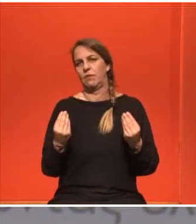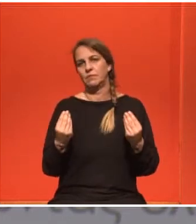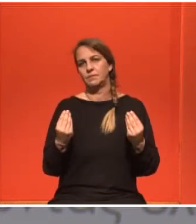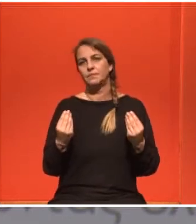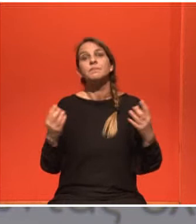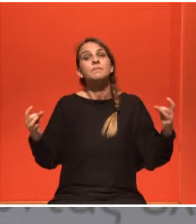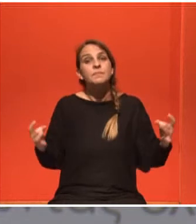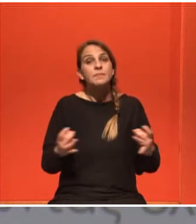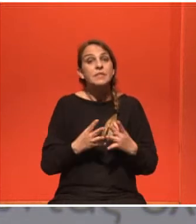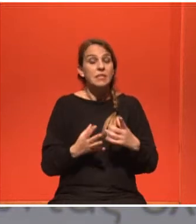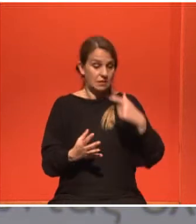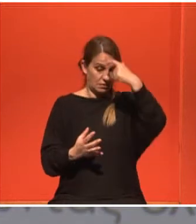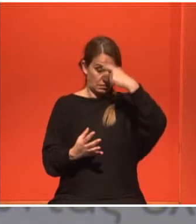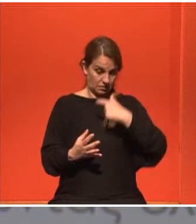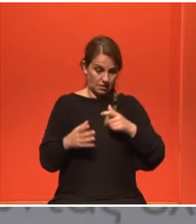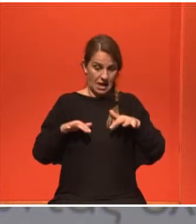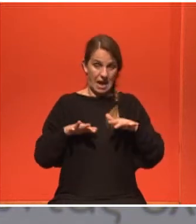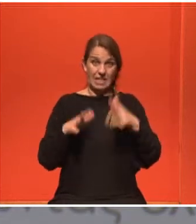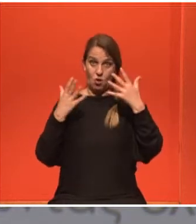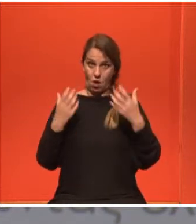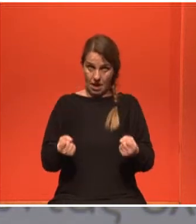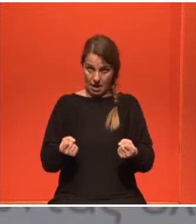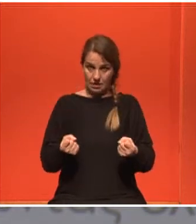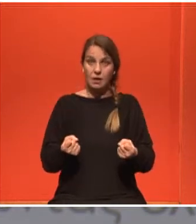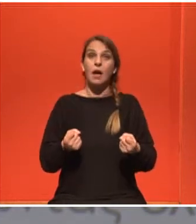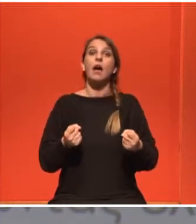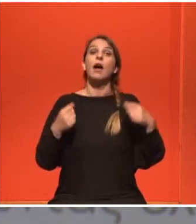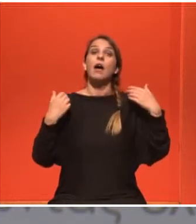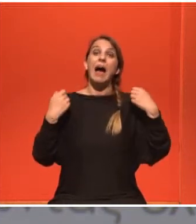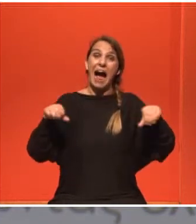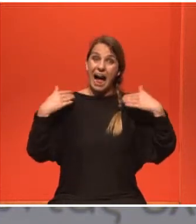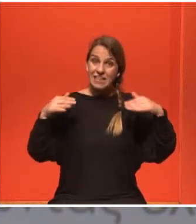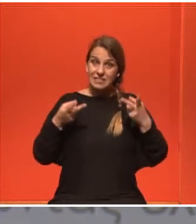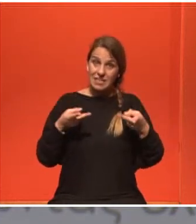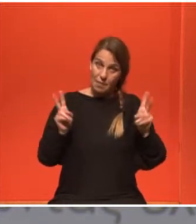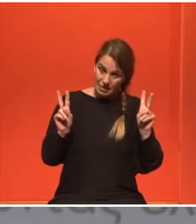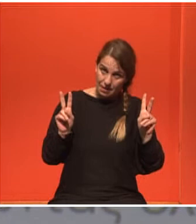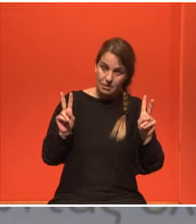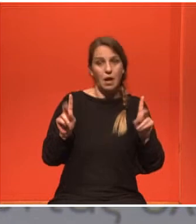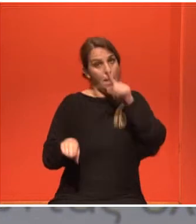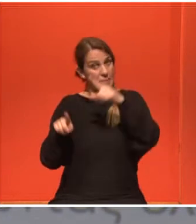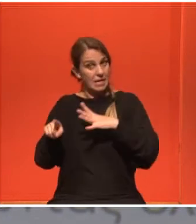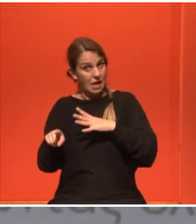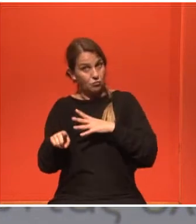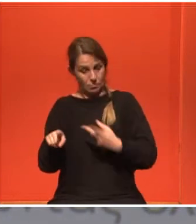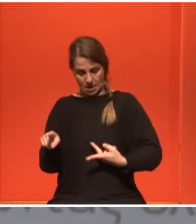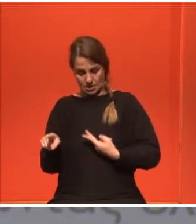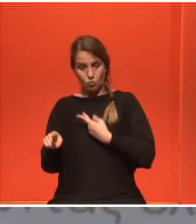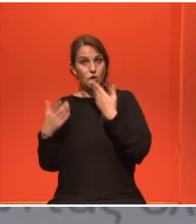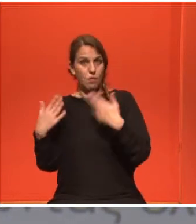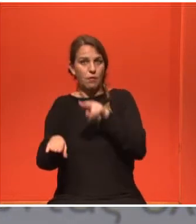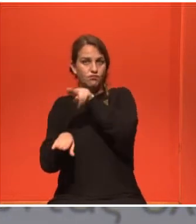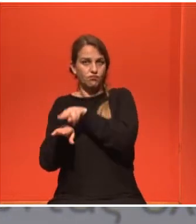ένας άνθρωπος με καρκίνο μπορεί να ασκηθεί γιατί υπάρχουν και άνθρωποι χειρουργημένοι στα κρεβάτια που δεν μπορούν να κάνουν άσκηση έτσι.